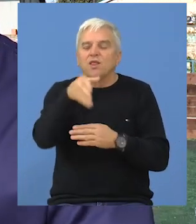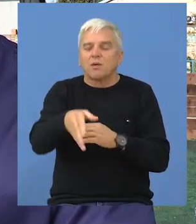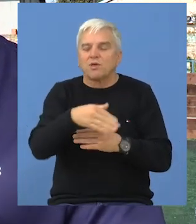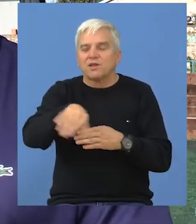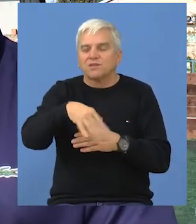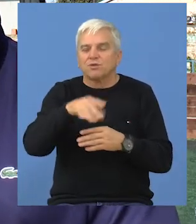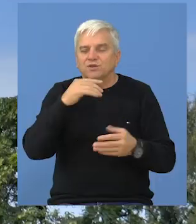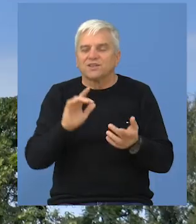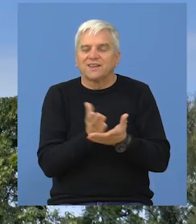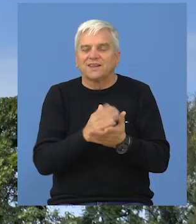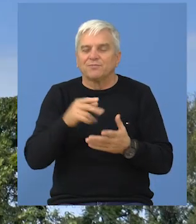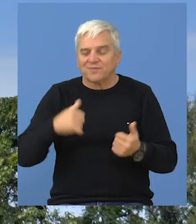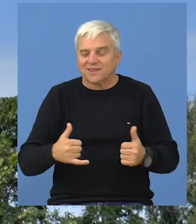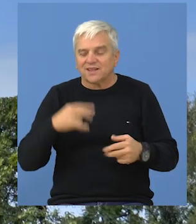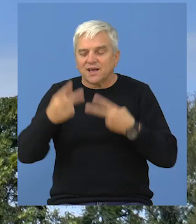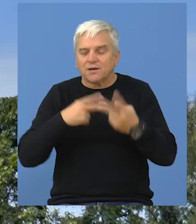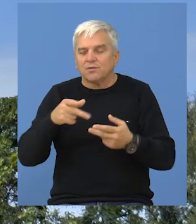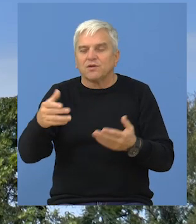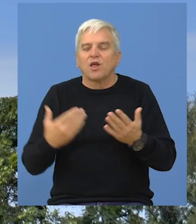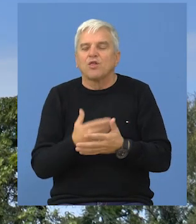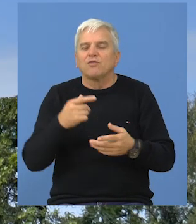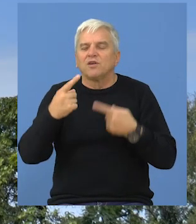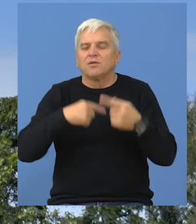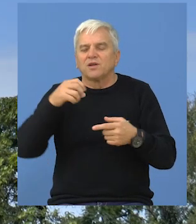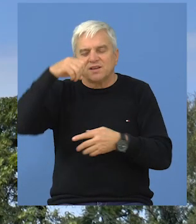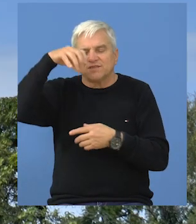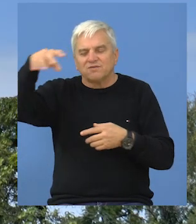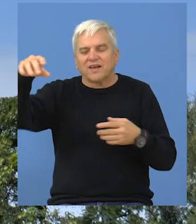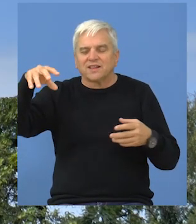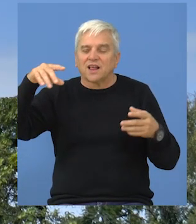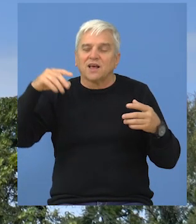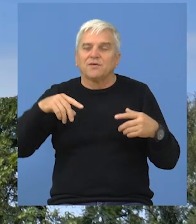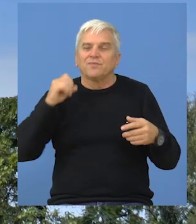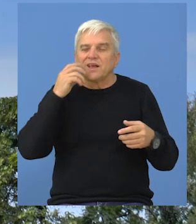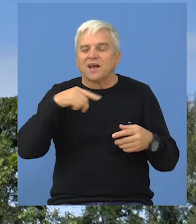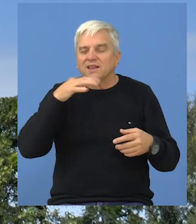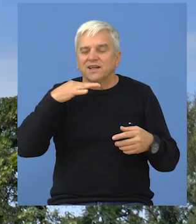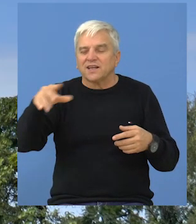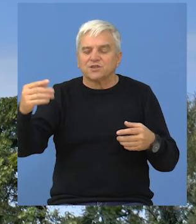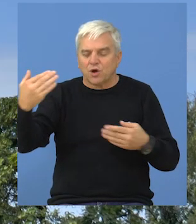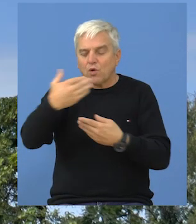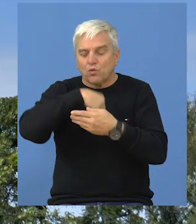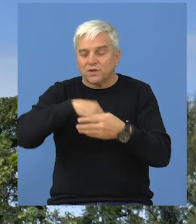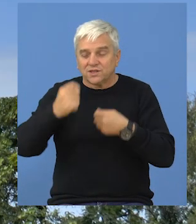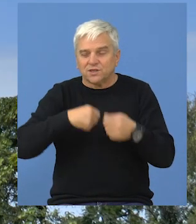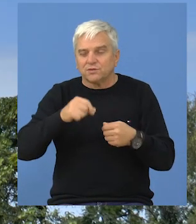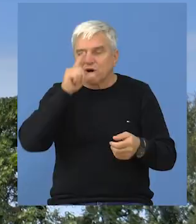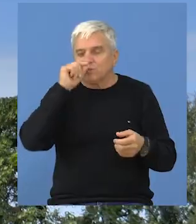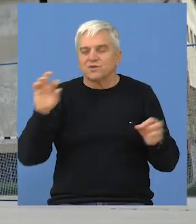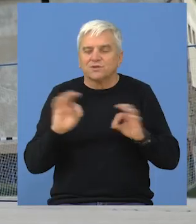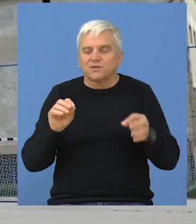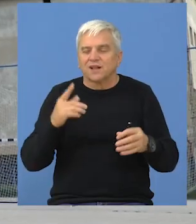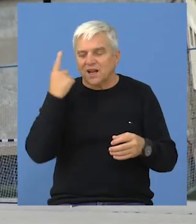i u spolješnjem delu. Također u toku je provera i zamena do trele rasvete na terenu. Kada je reč o unutrašnjim